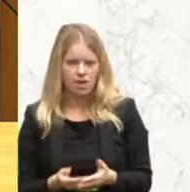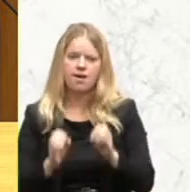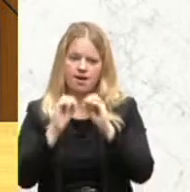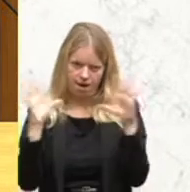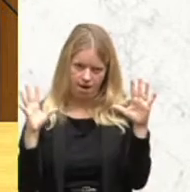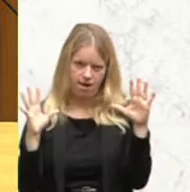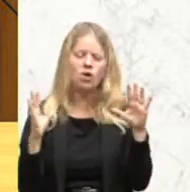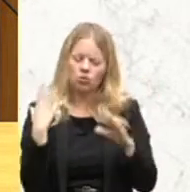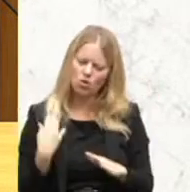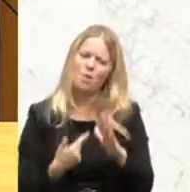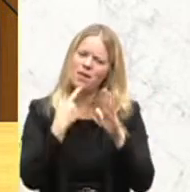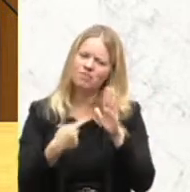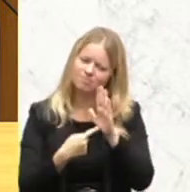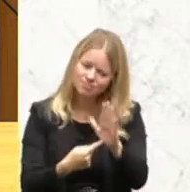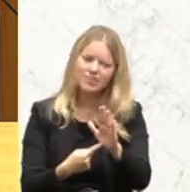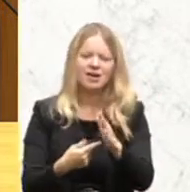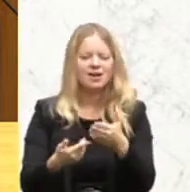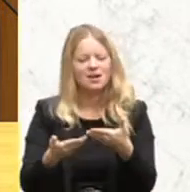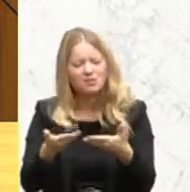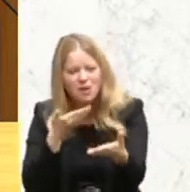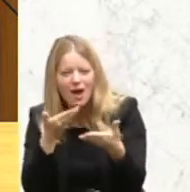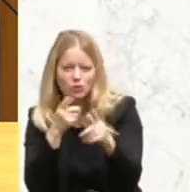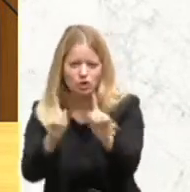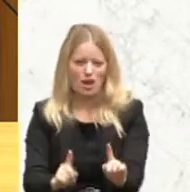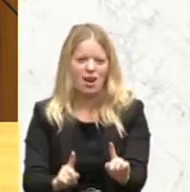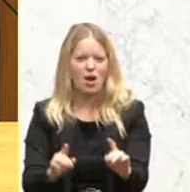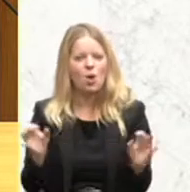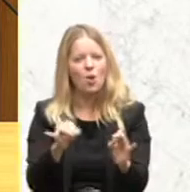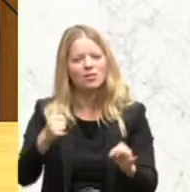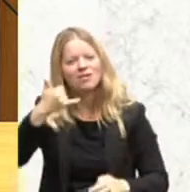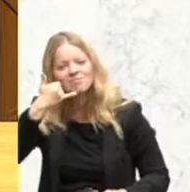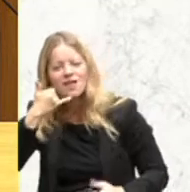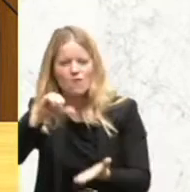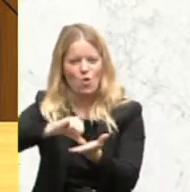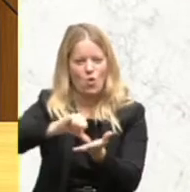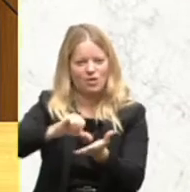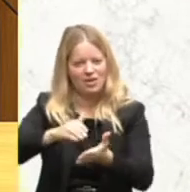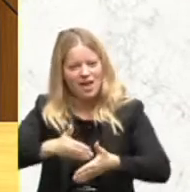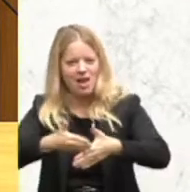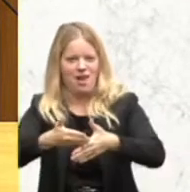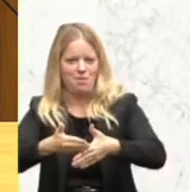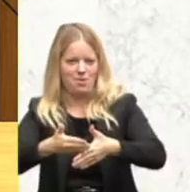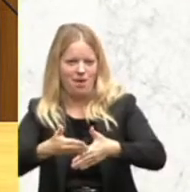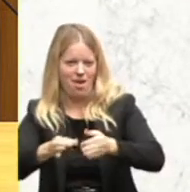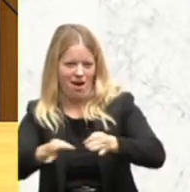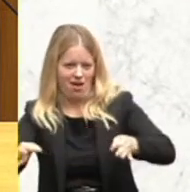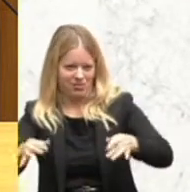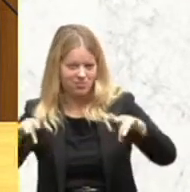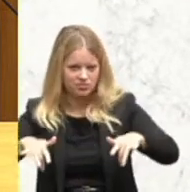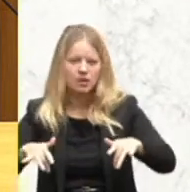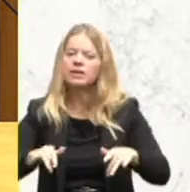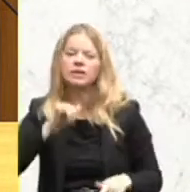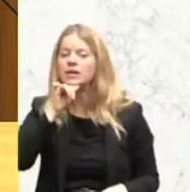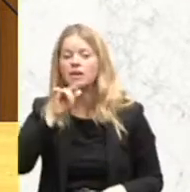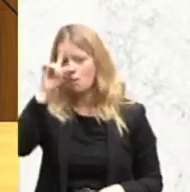Anlaufstelle, so eine Beratungsstelle, so eine Hotline sollte möglichst nicht bei der Polizei angesiedelt sein, denn sie